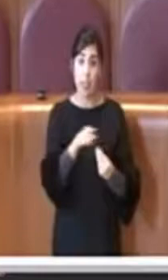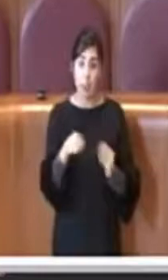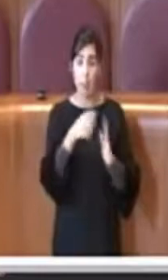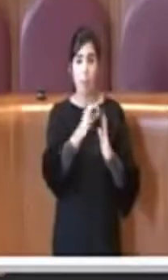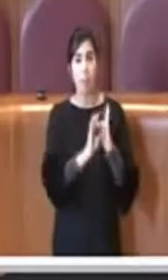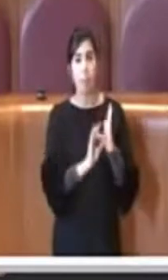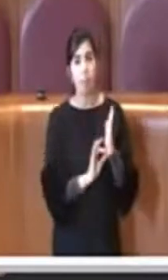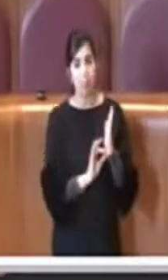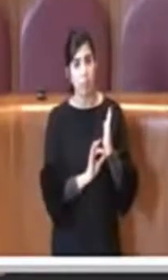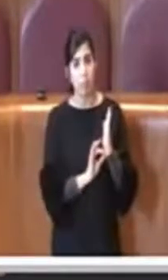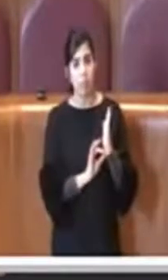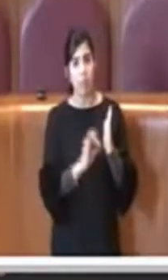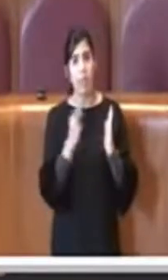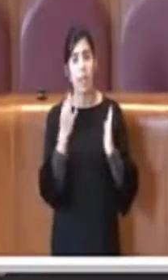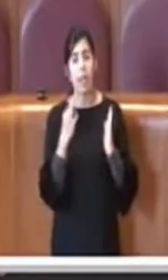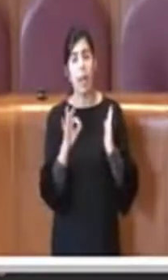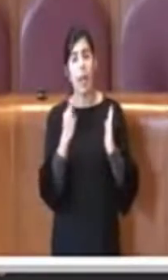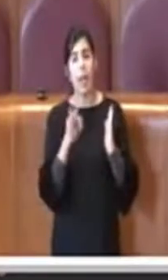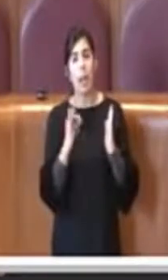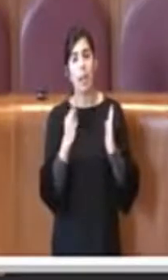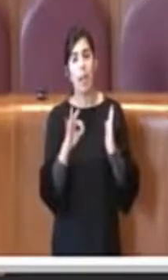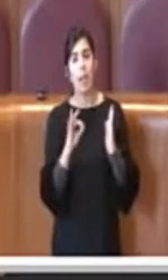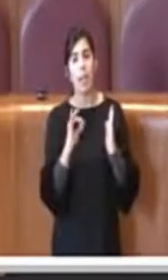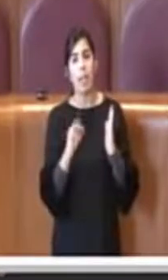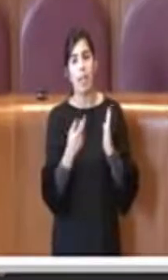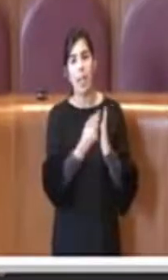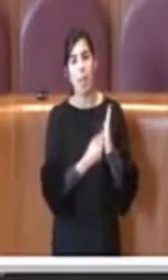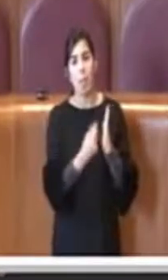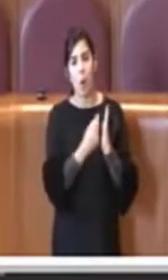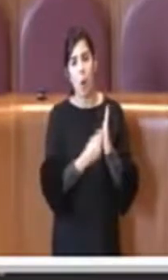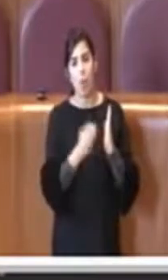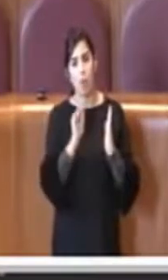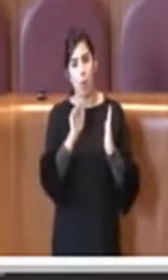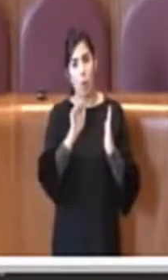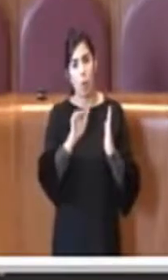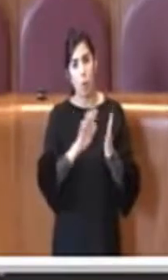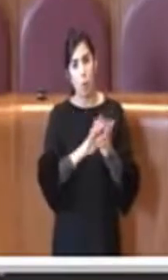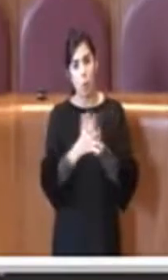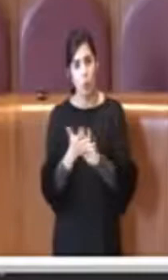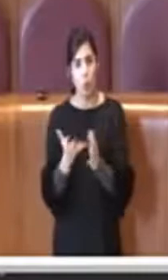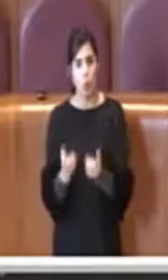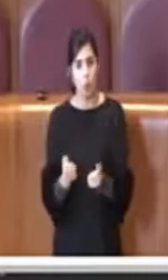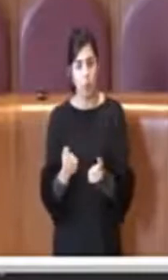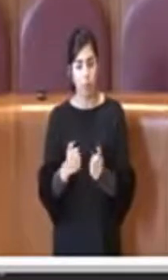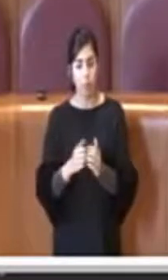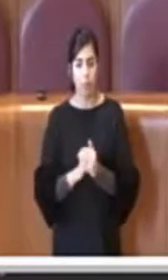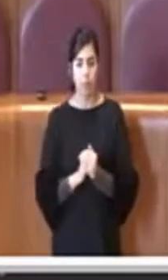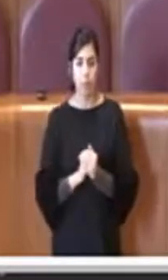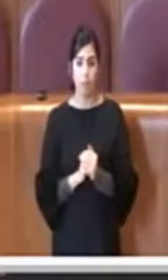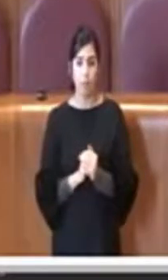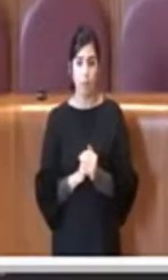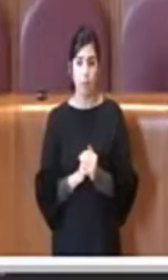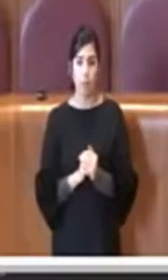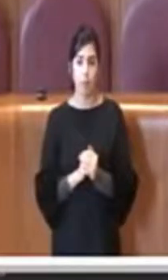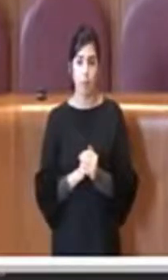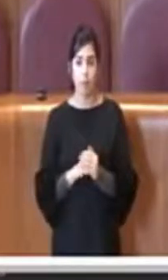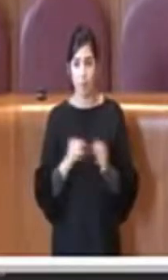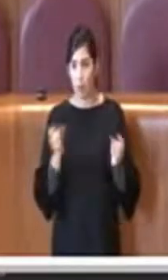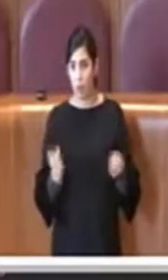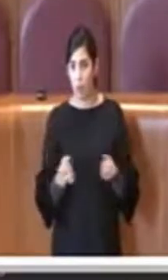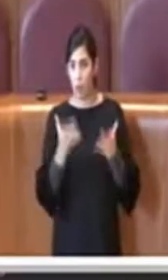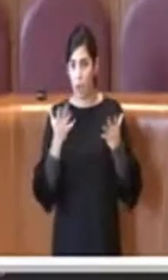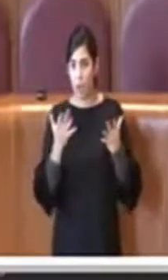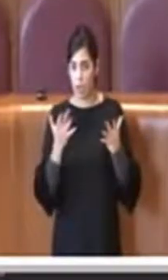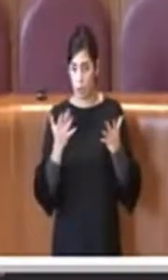che devono essere le caratteristiche del progetto che sarà poi realizzato e approfitto per puntualizzare